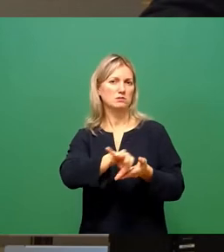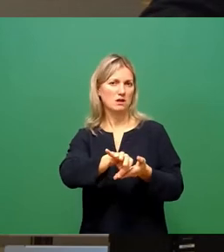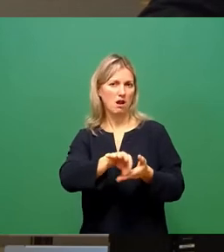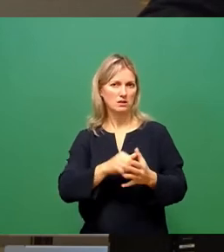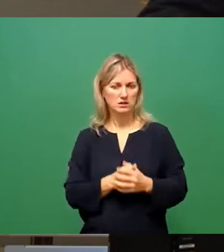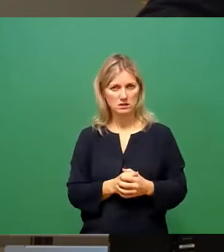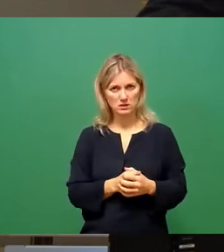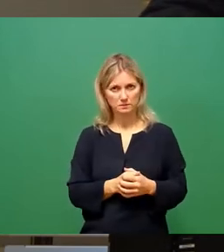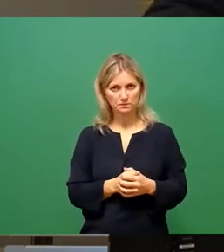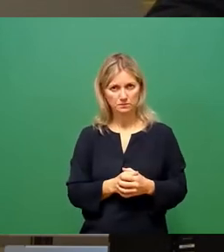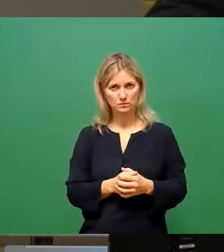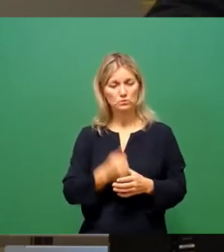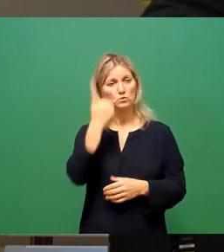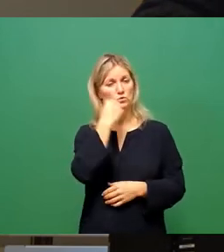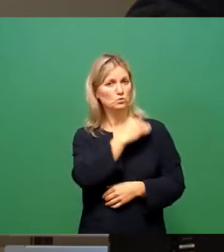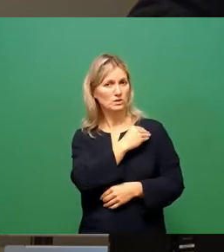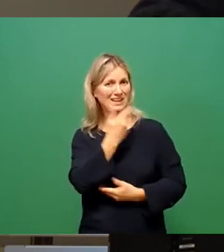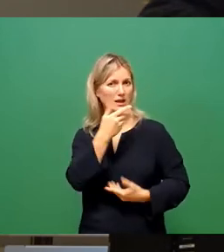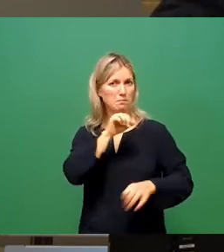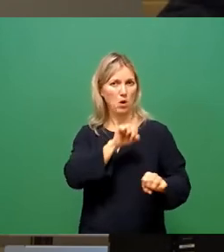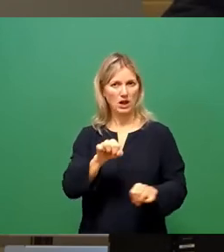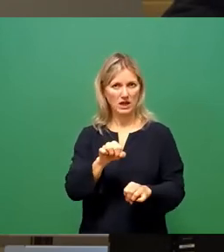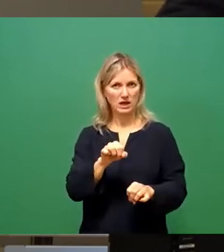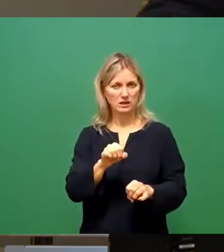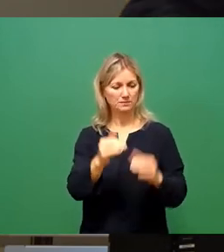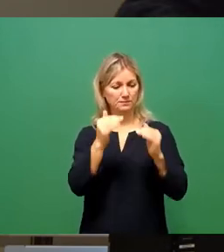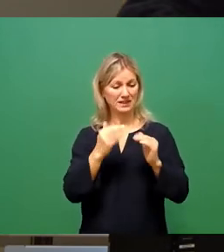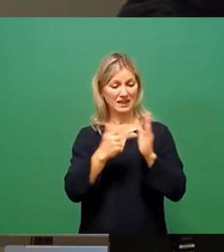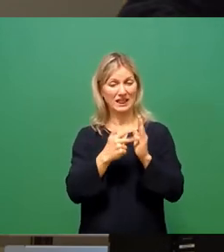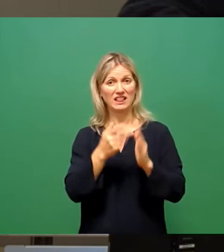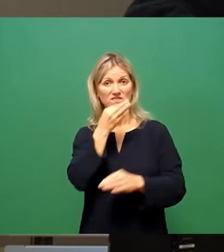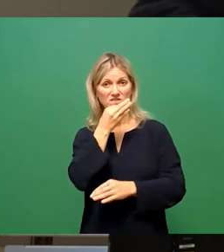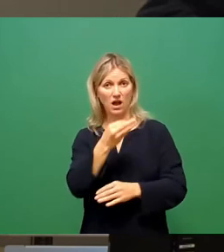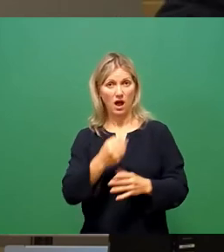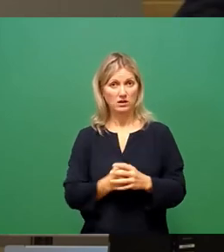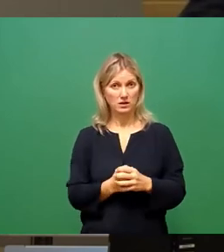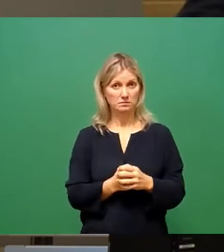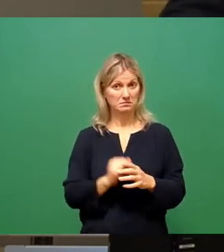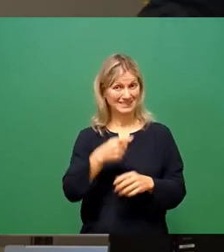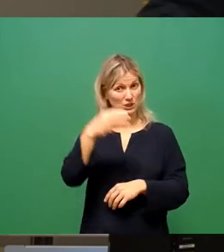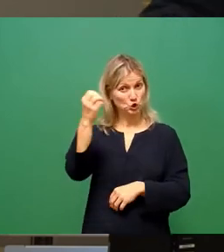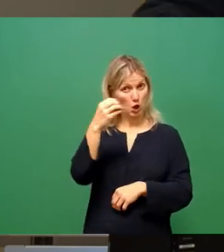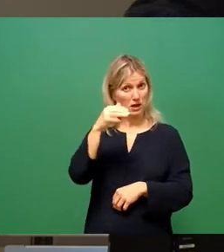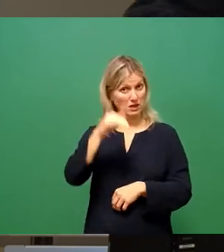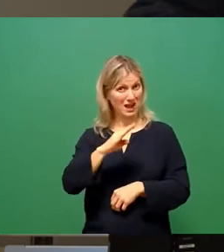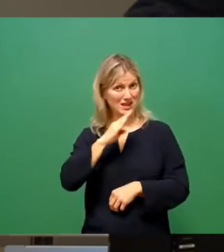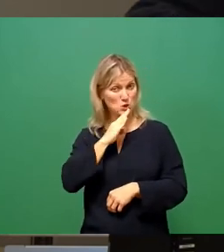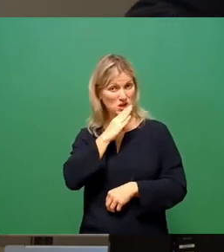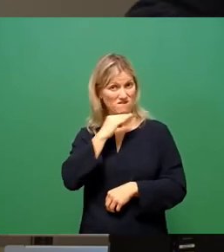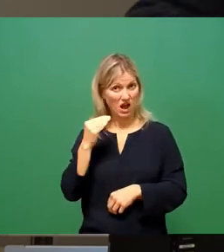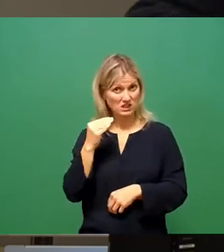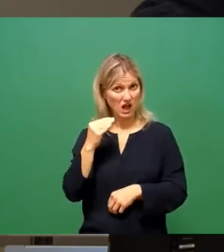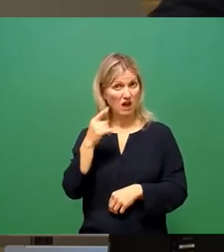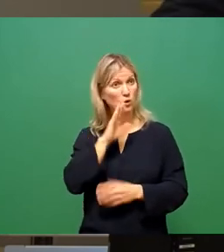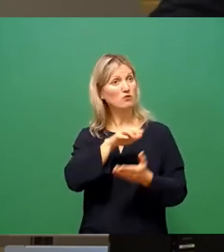Bitte nennen Sie die Möglichkeiten. Unter Frage 3. Wäre im Sommer noch genügend Wasser vorhanden, unsere städtischen Bäume so zu